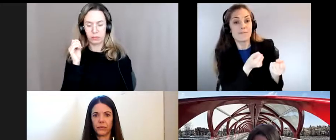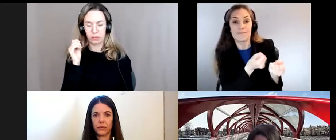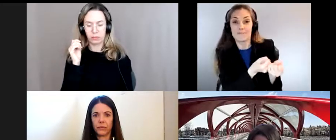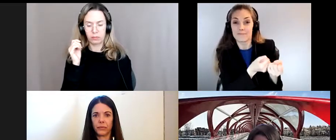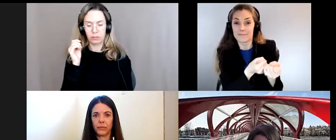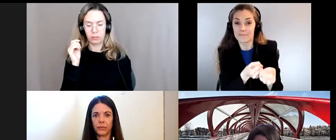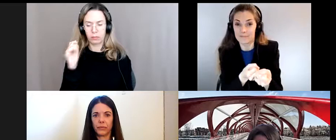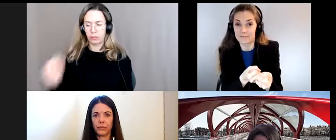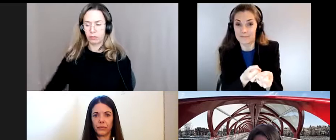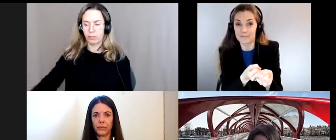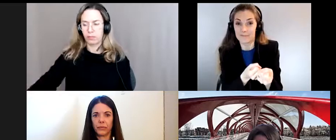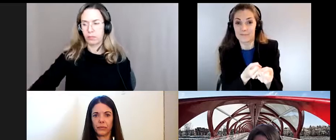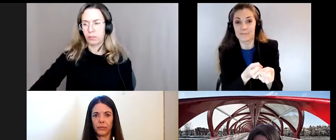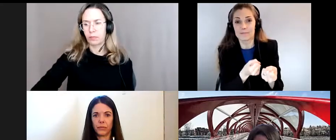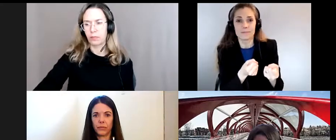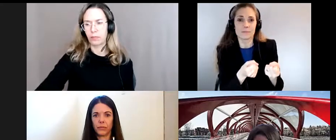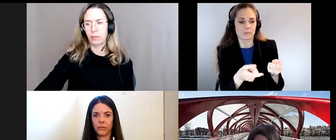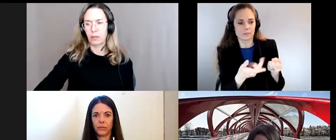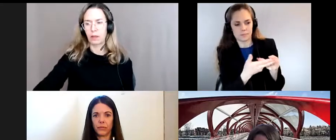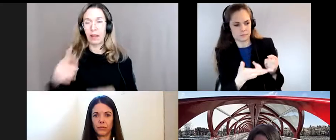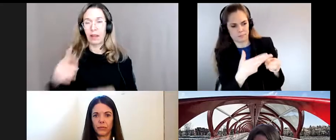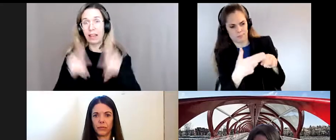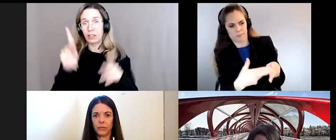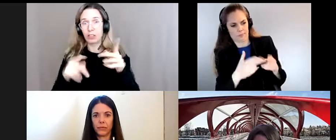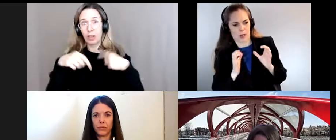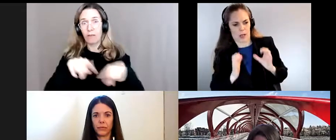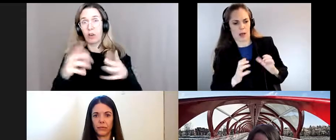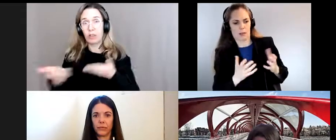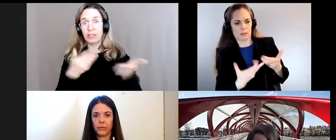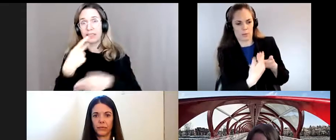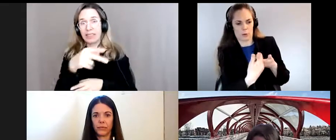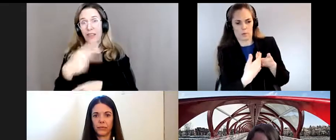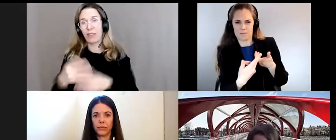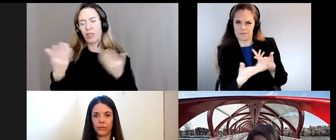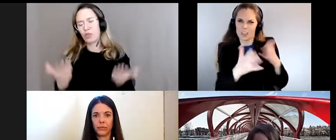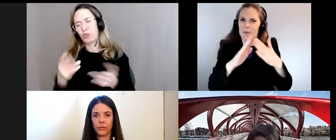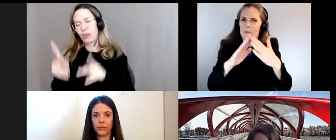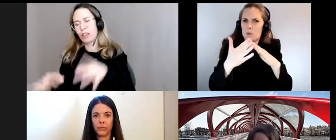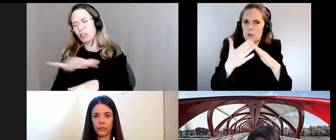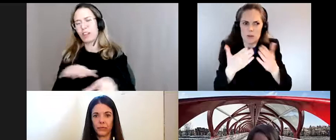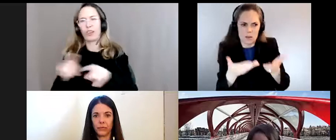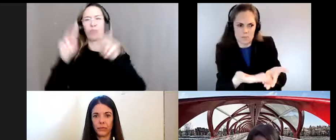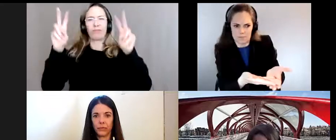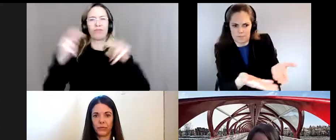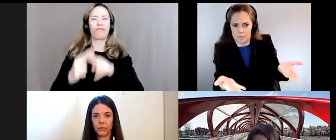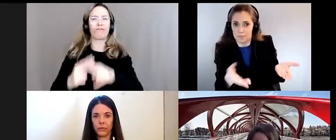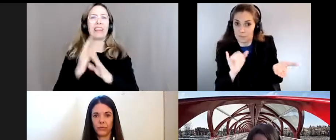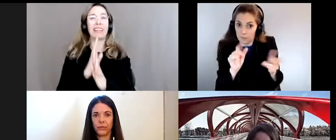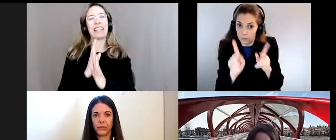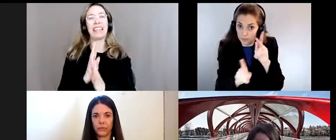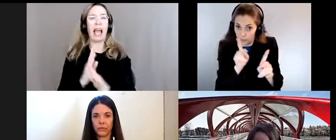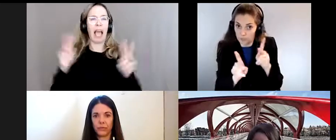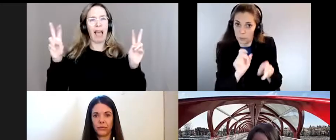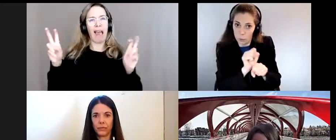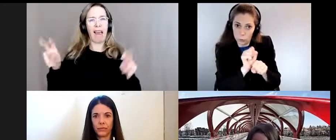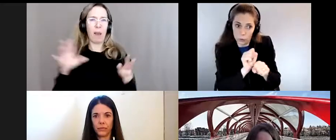les gens qui utilisent vos services sont souvent perçus comme des clients des bénéficiaires mais en fait